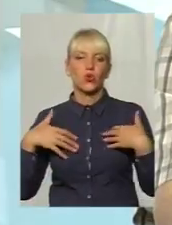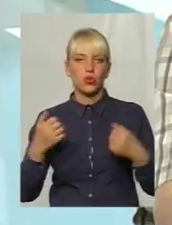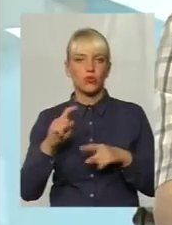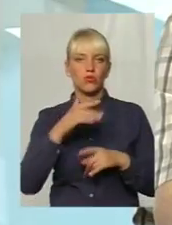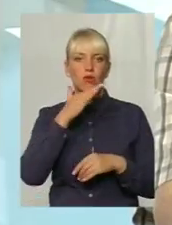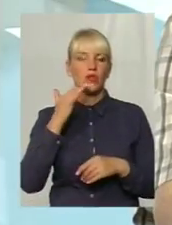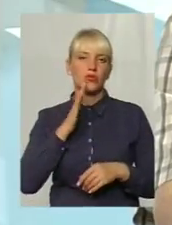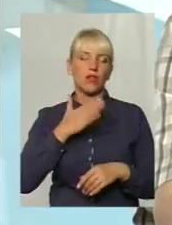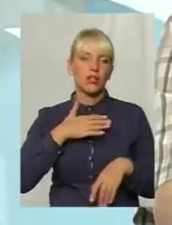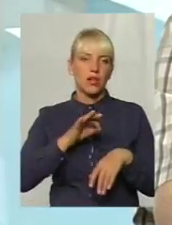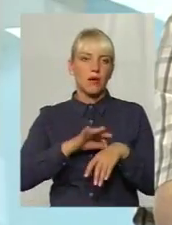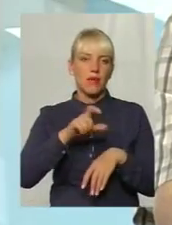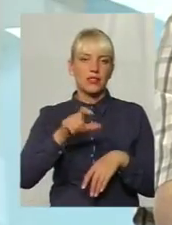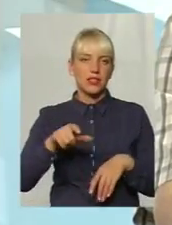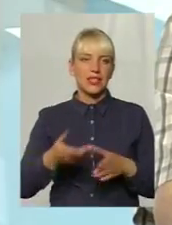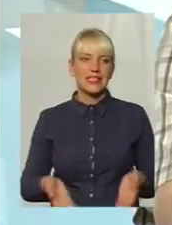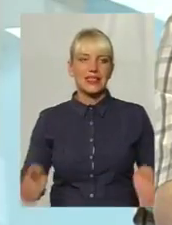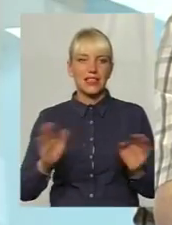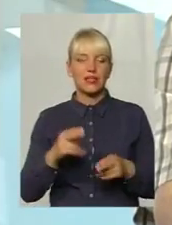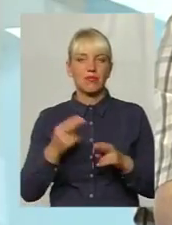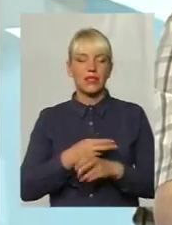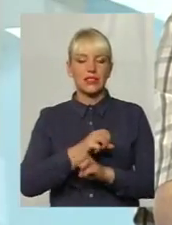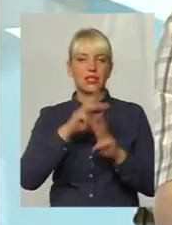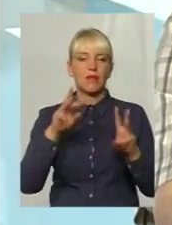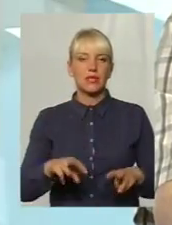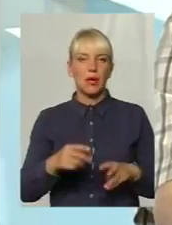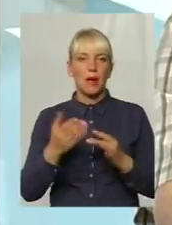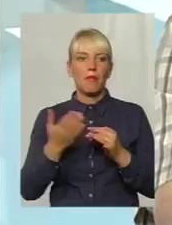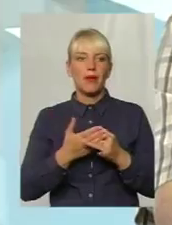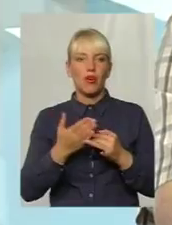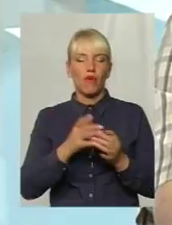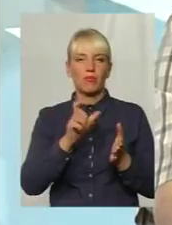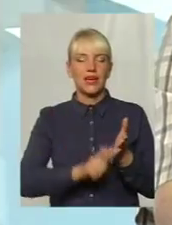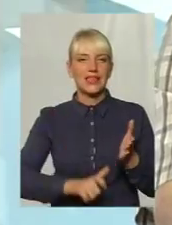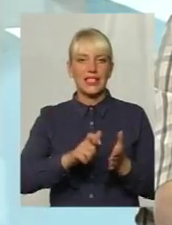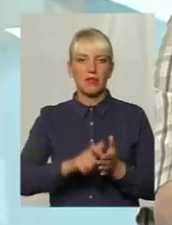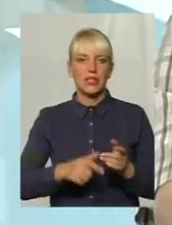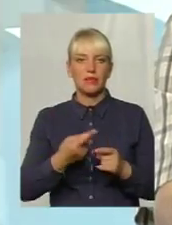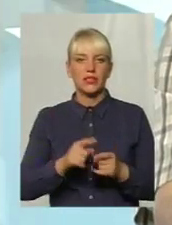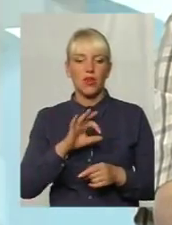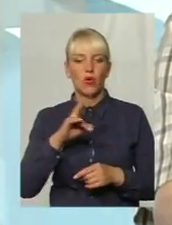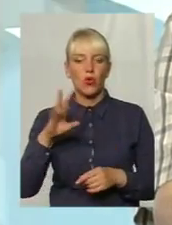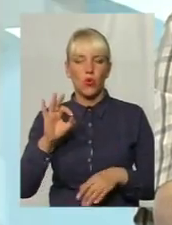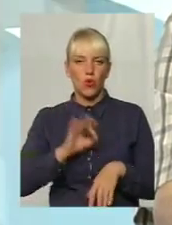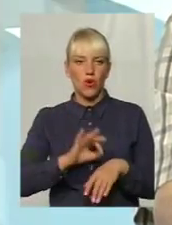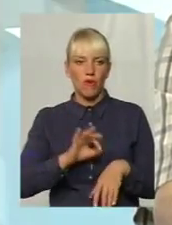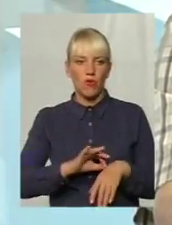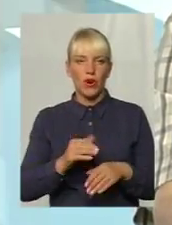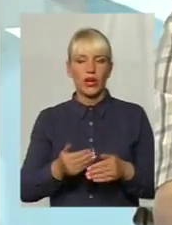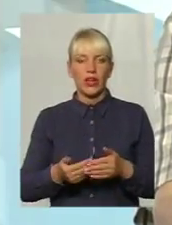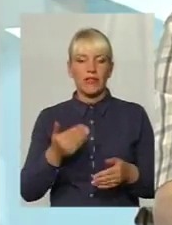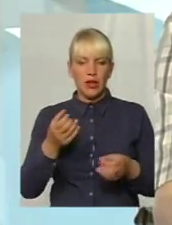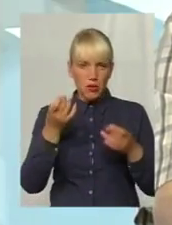пацієнтів залишаються без забезпечення якраз пільговими рецептами. Це і онкохворі від адекватного